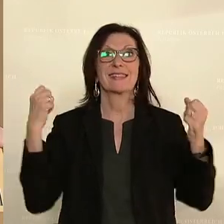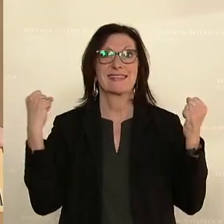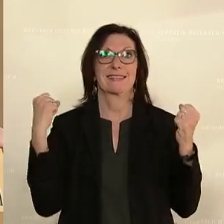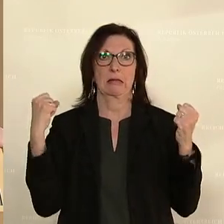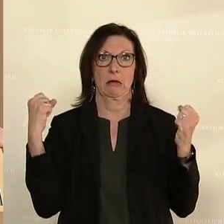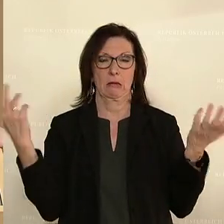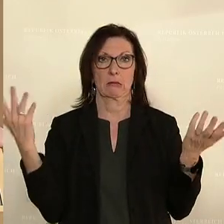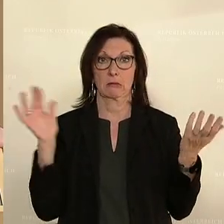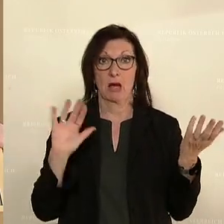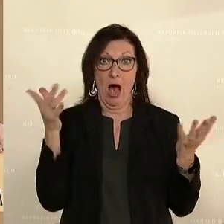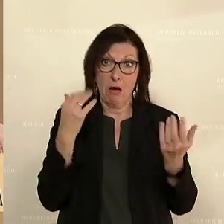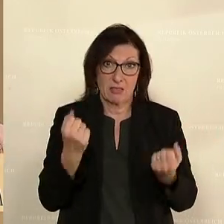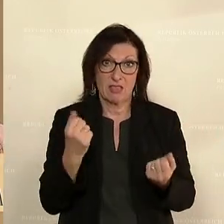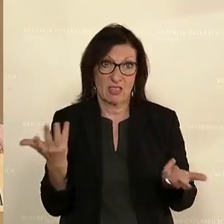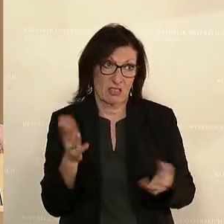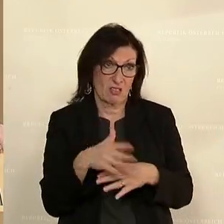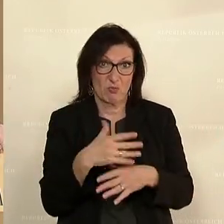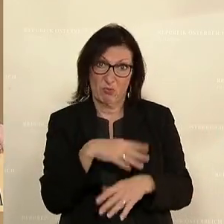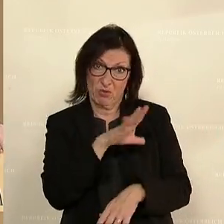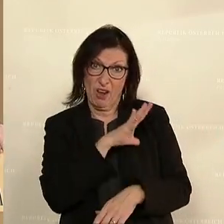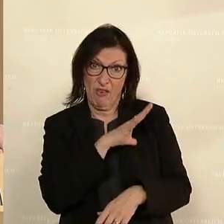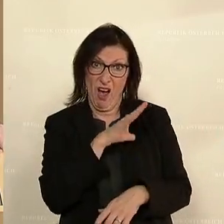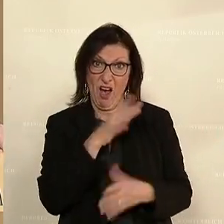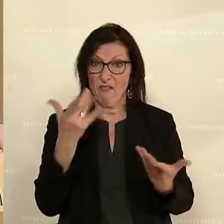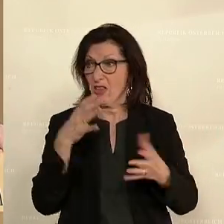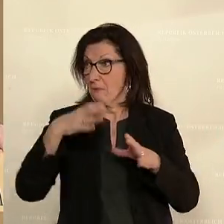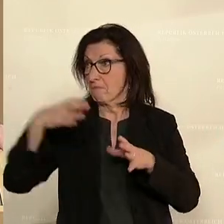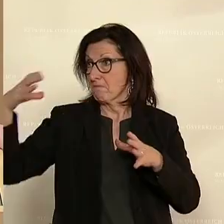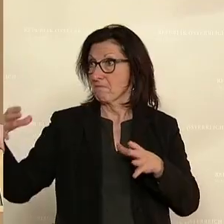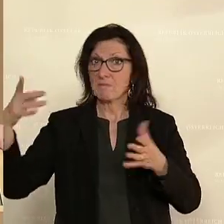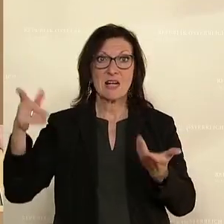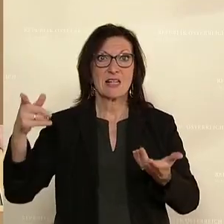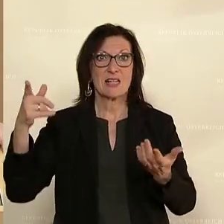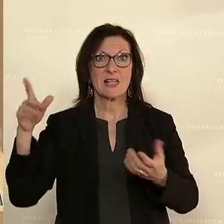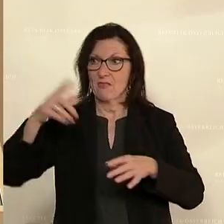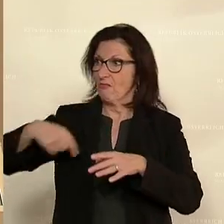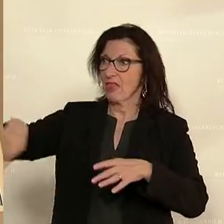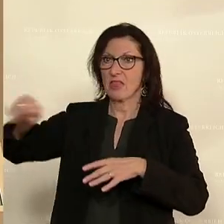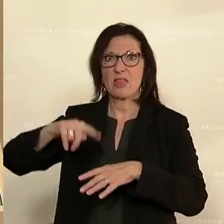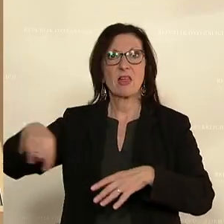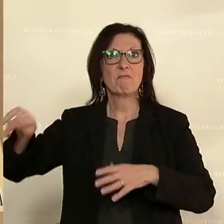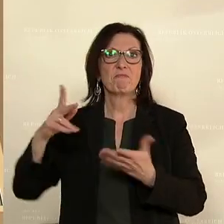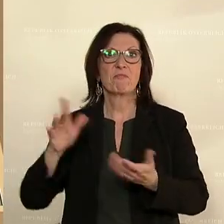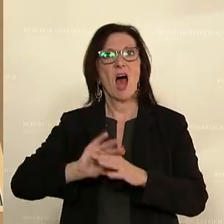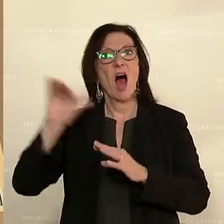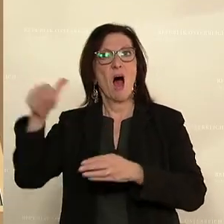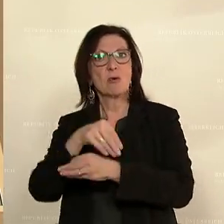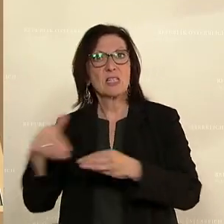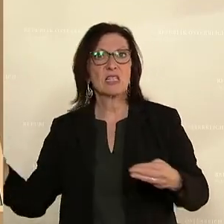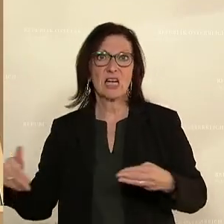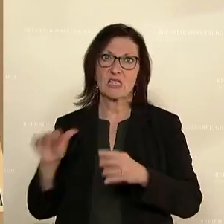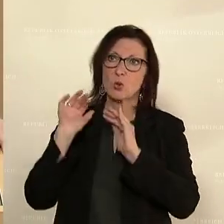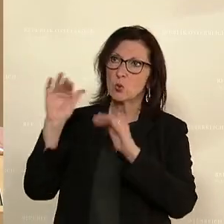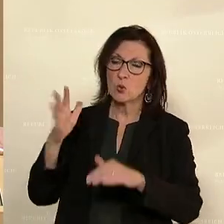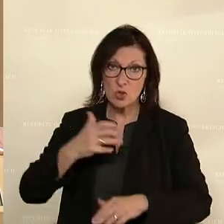einfach gefährdet, wenn ein Raum erweitert wird, der momentan nicht in der Lage ist, seine Außengrenzen ordentlich zu schützen.